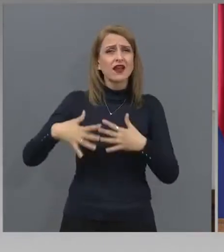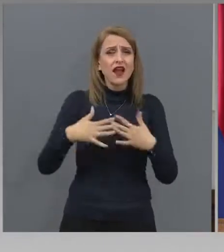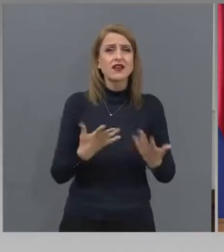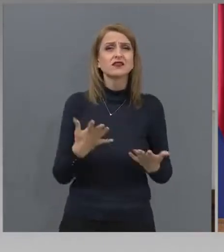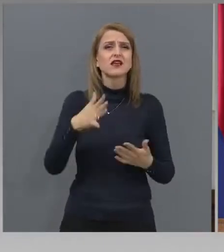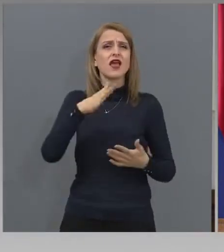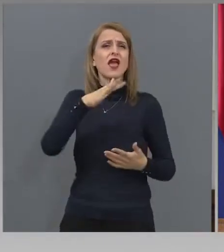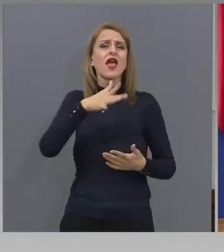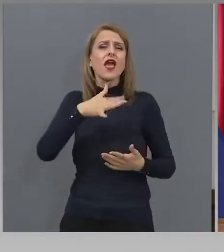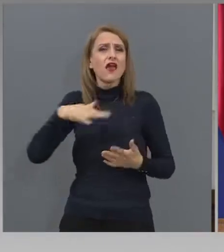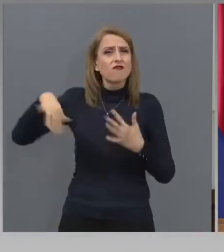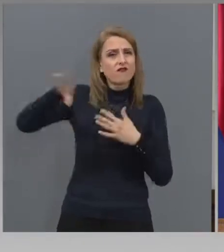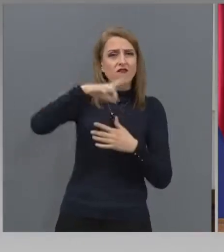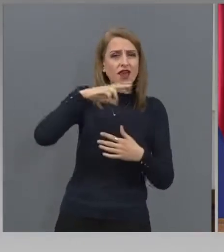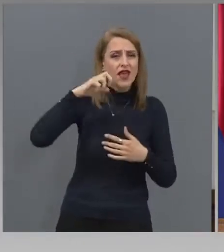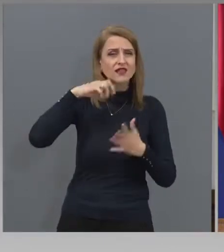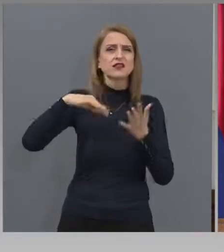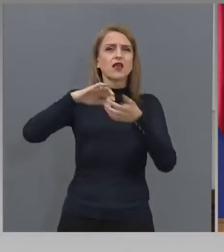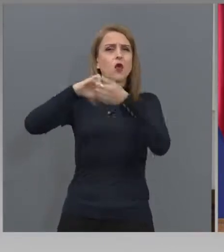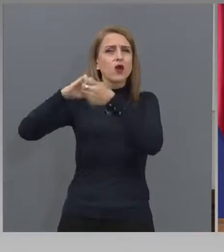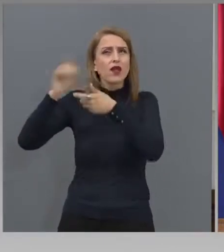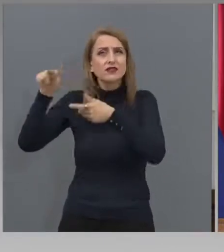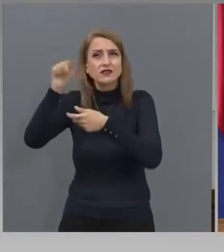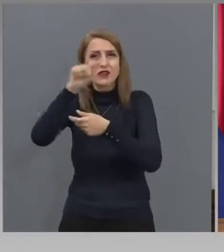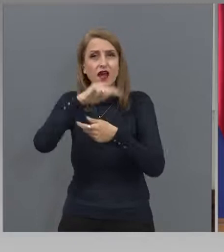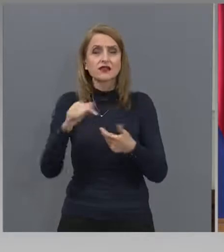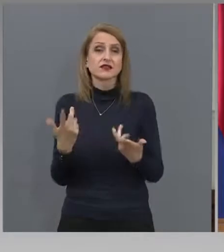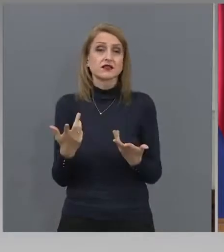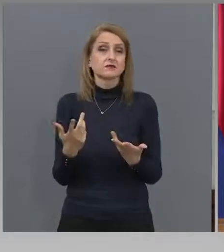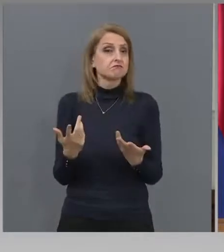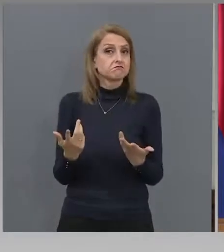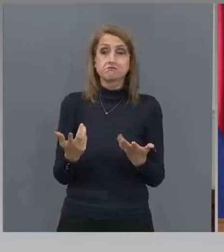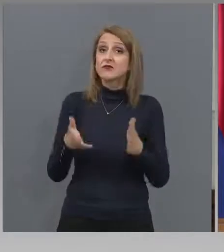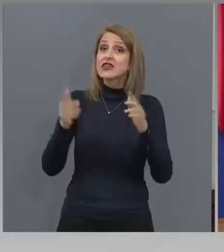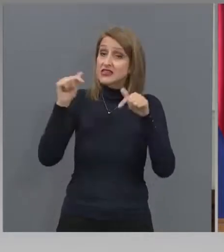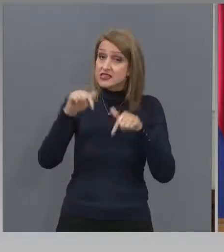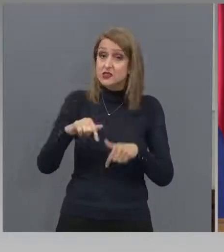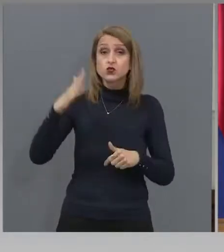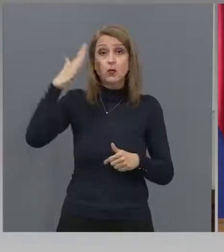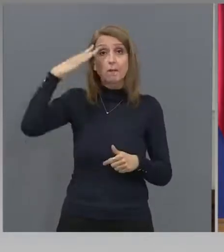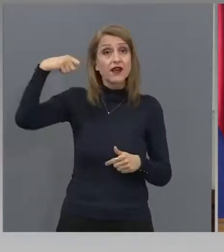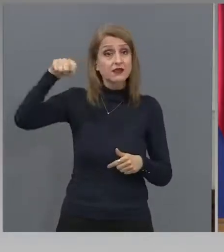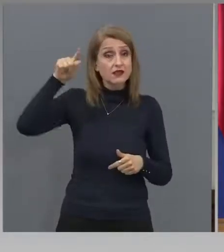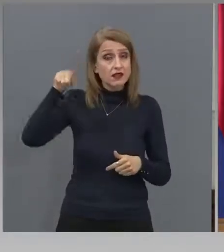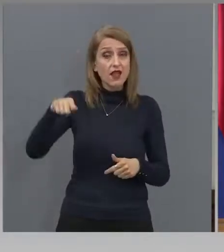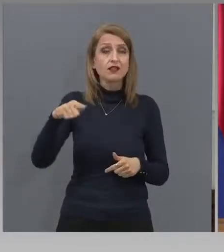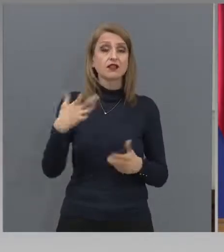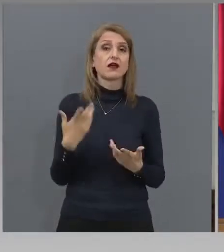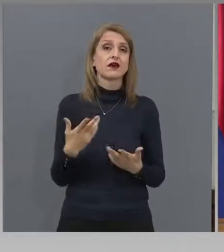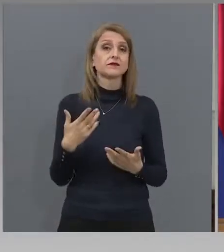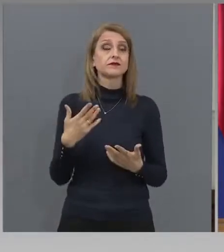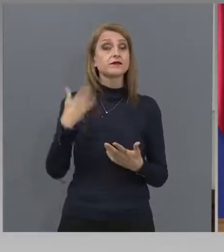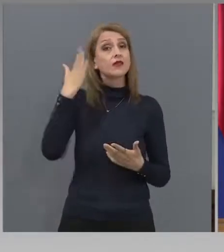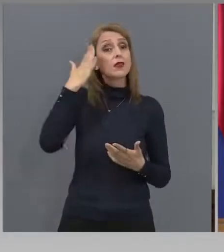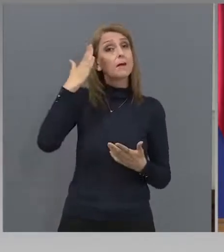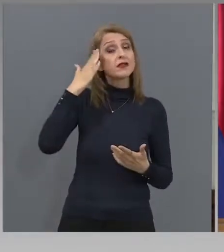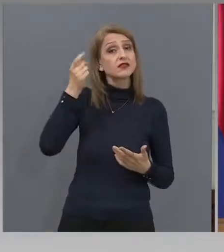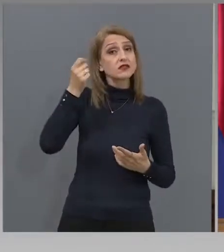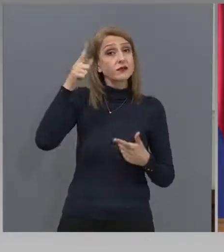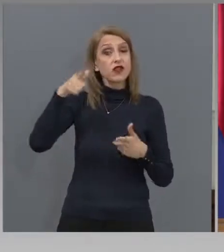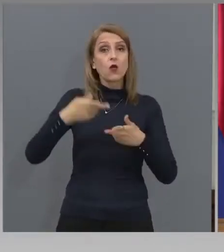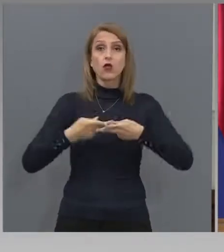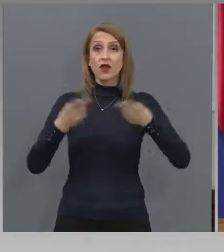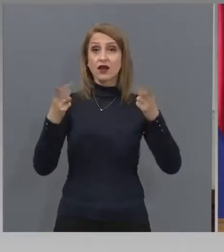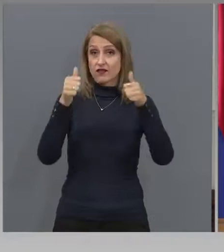и организации, включително президента, премиера на откриването на паметника